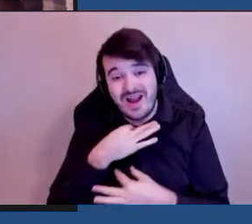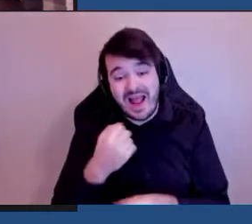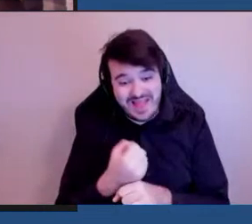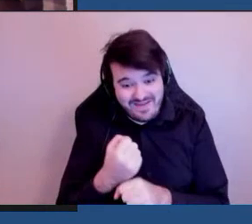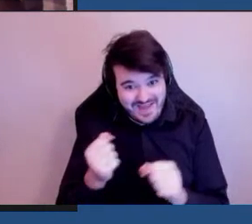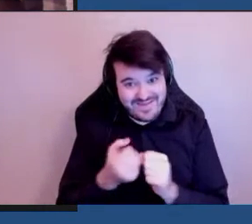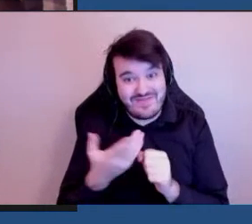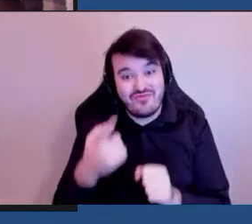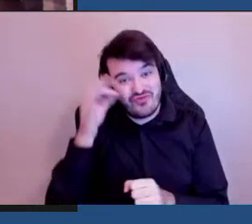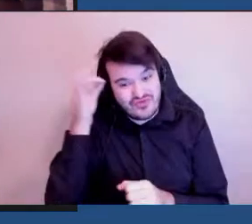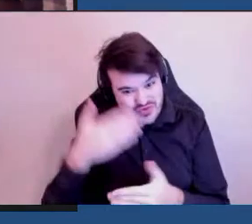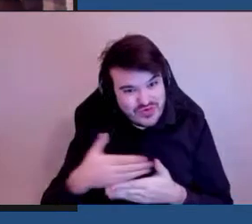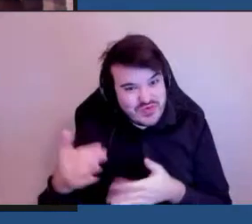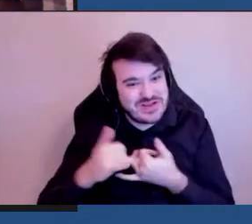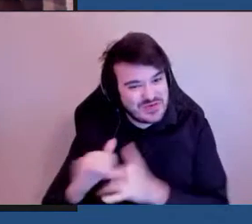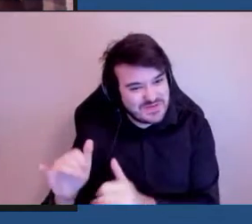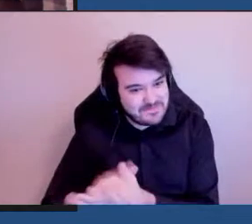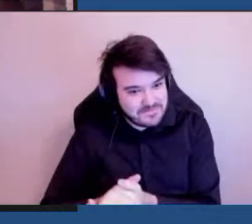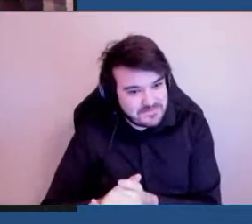futur.